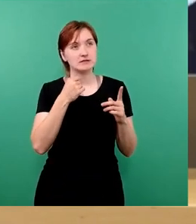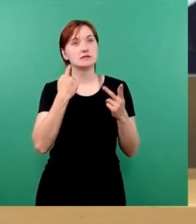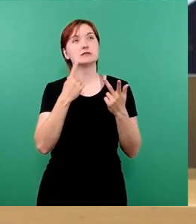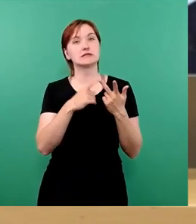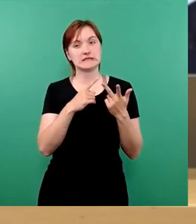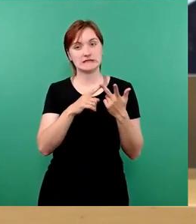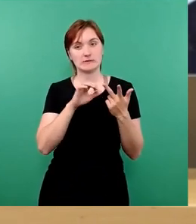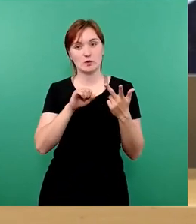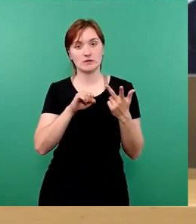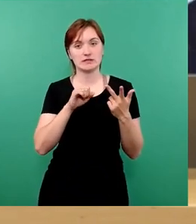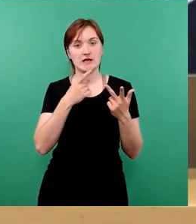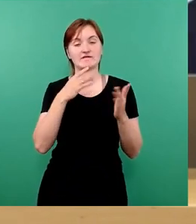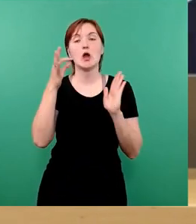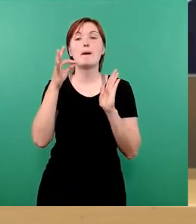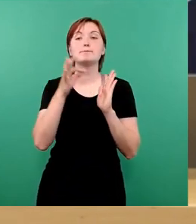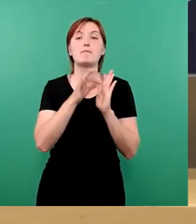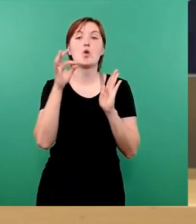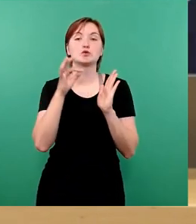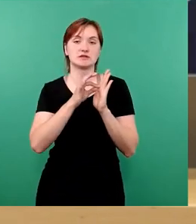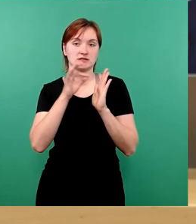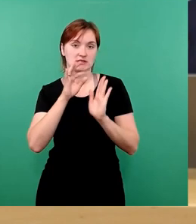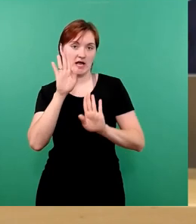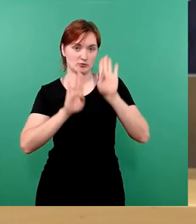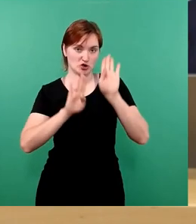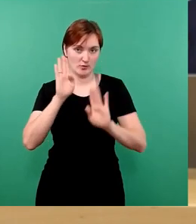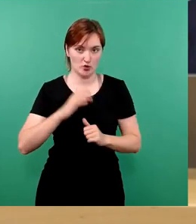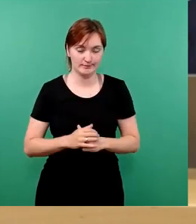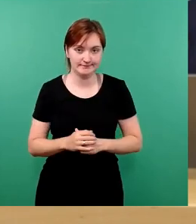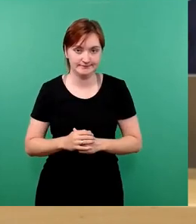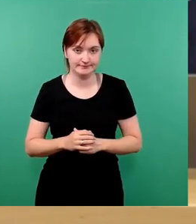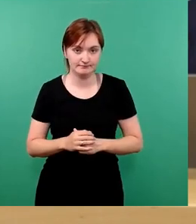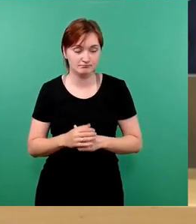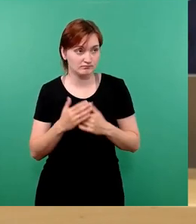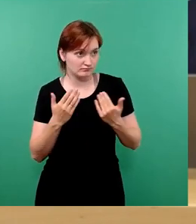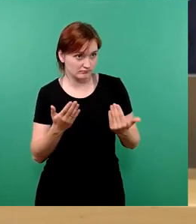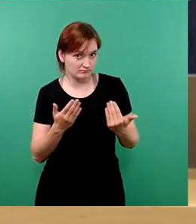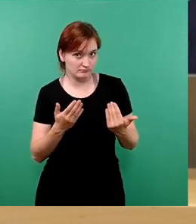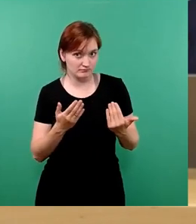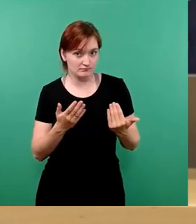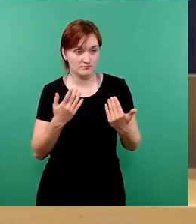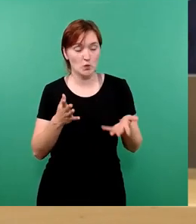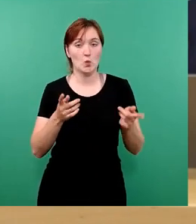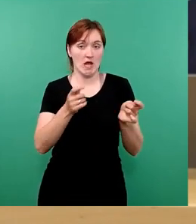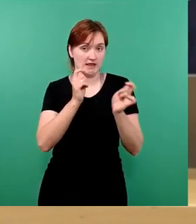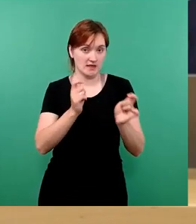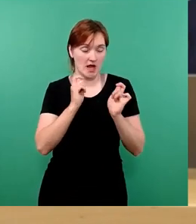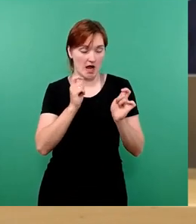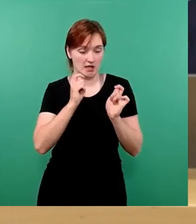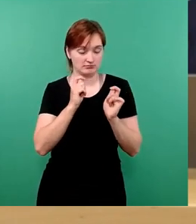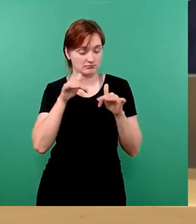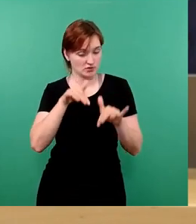punktweiser Abstimmung in der Schlussabstimmung. So sind, glaube ich, die Anträge, die ich habe.